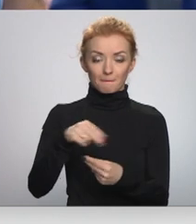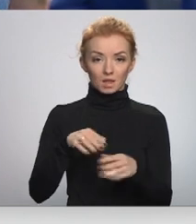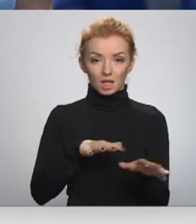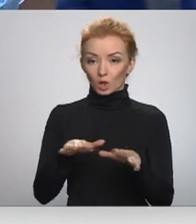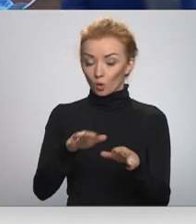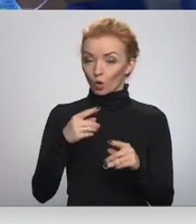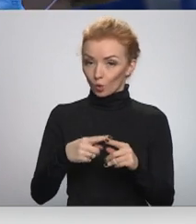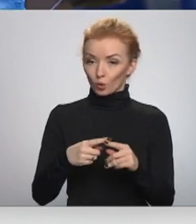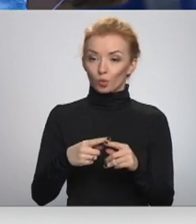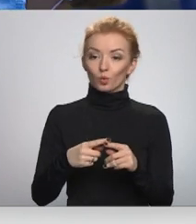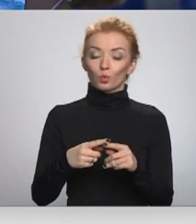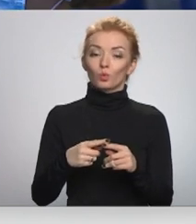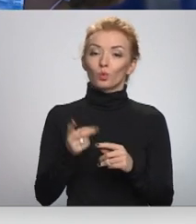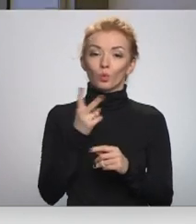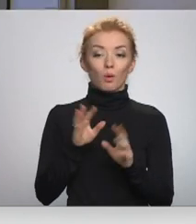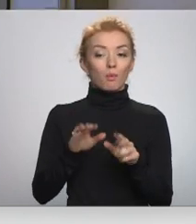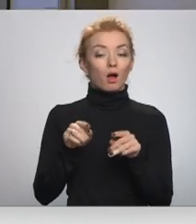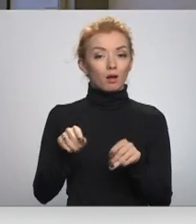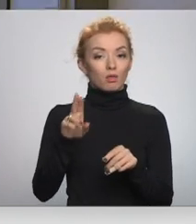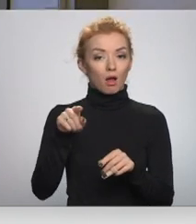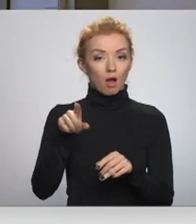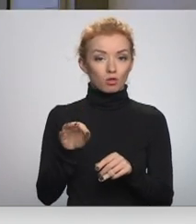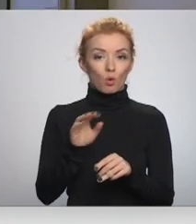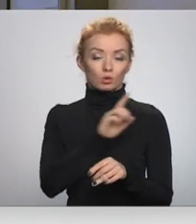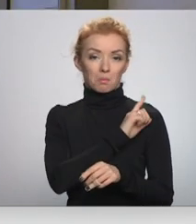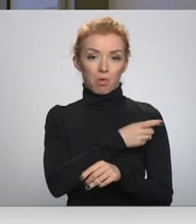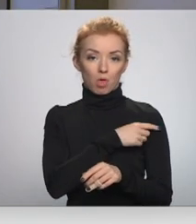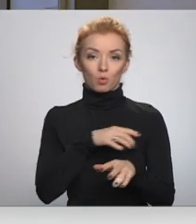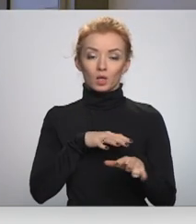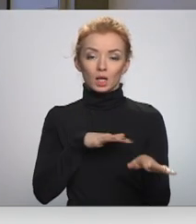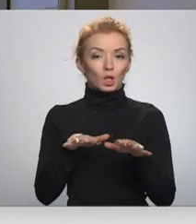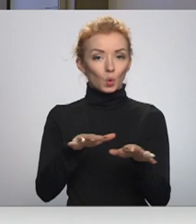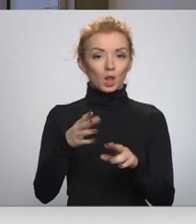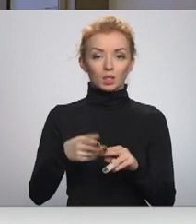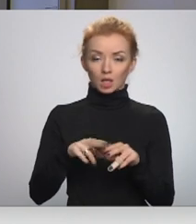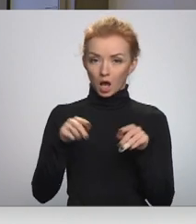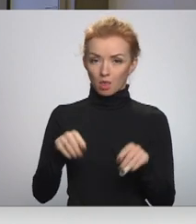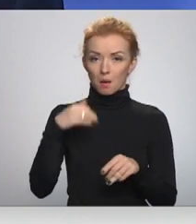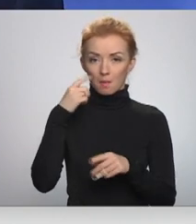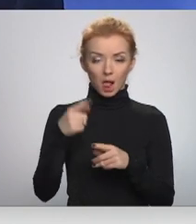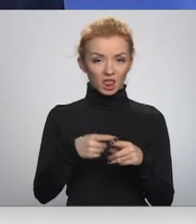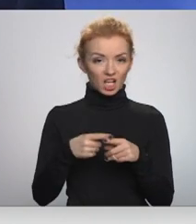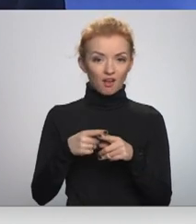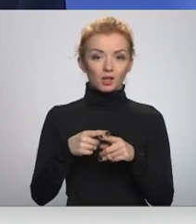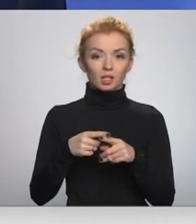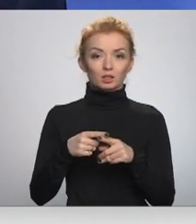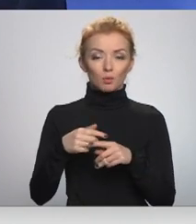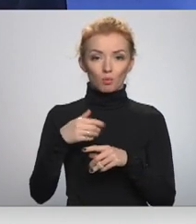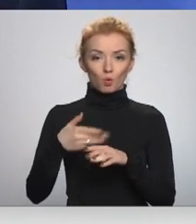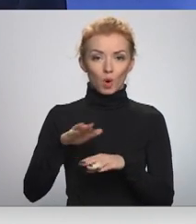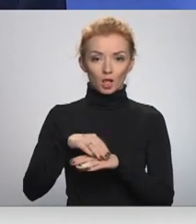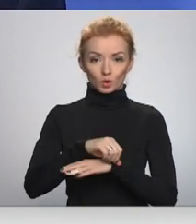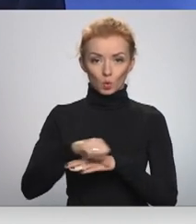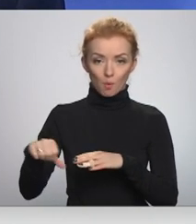Un lūko par NATO spēju rīkoties šādā Baltkrievijas polijas robežas konflikta